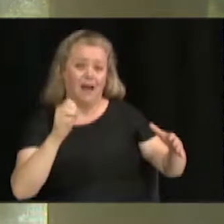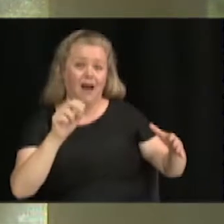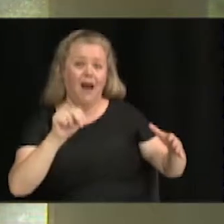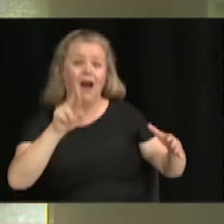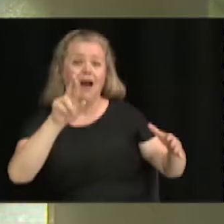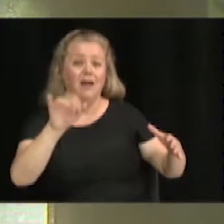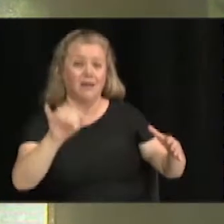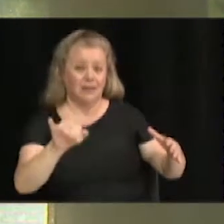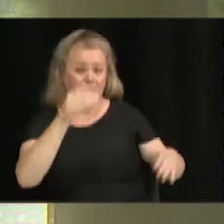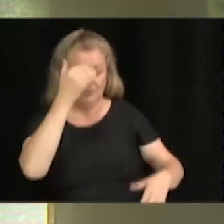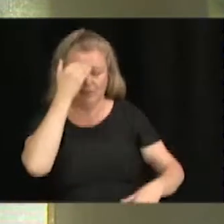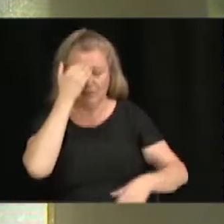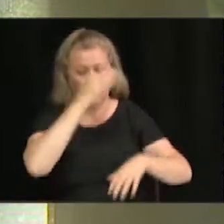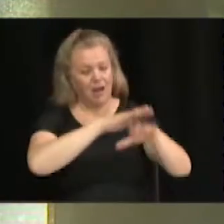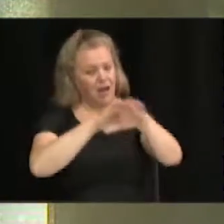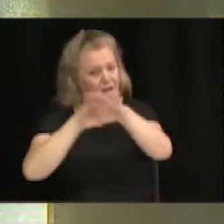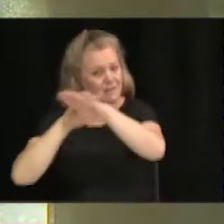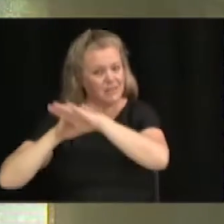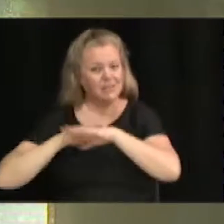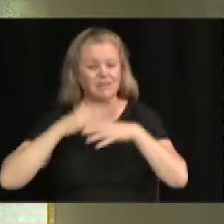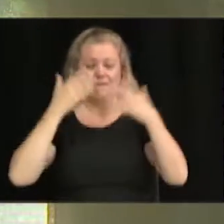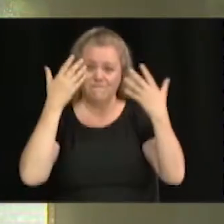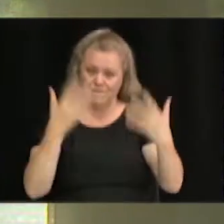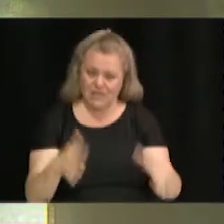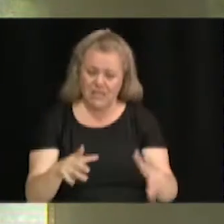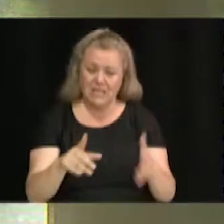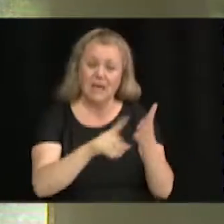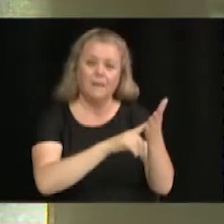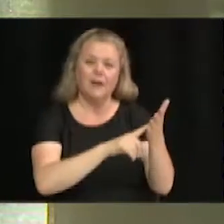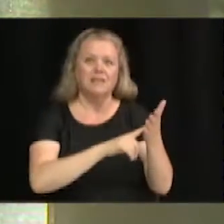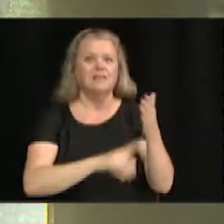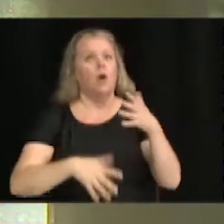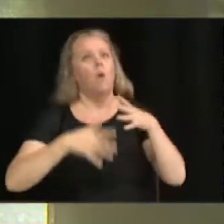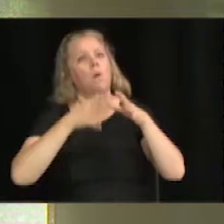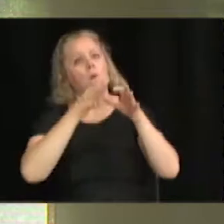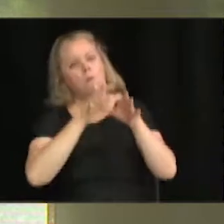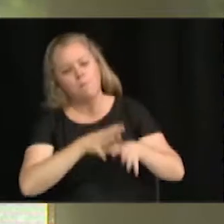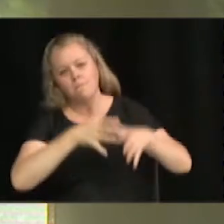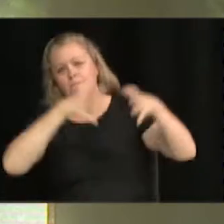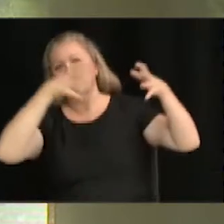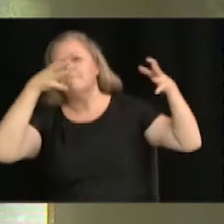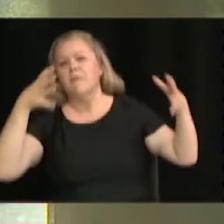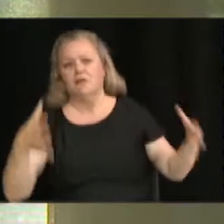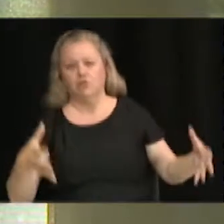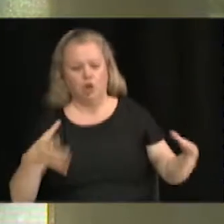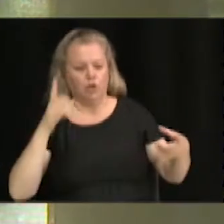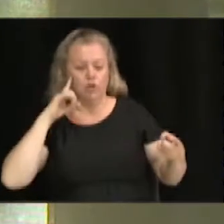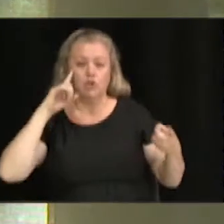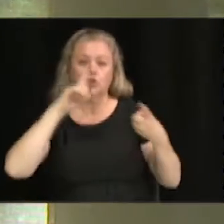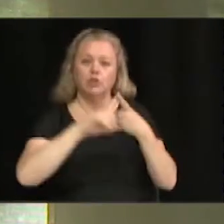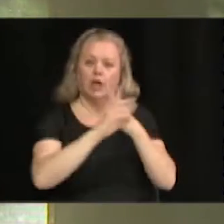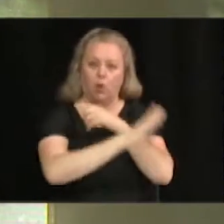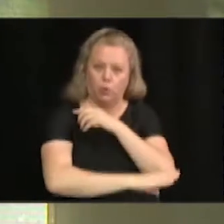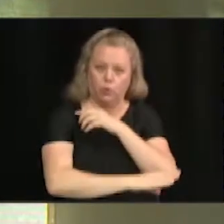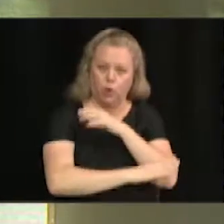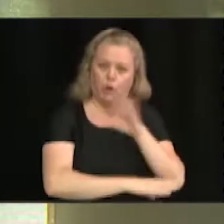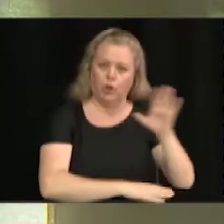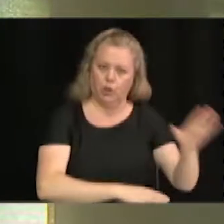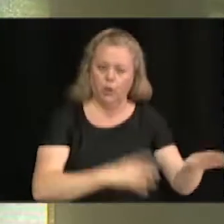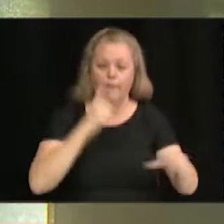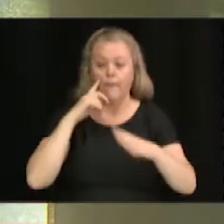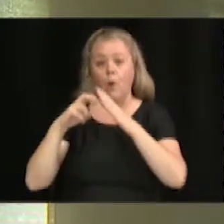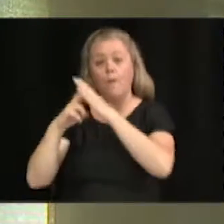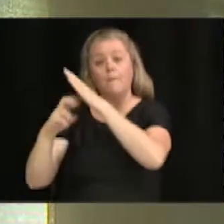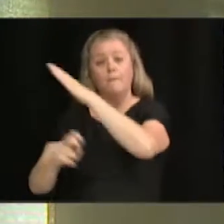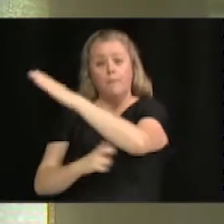que c'était des travaux majeurs. Et on parle de l'automne. Et dans le cas du pont de l'Académie, bien,